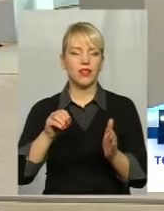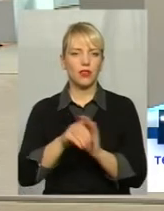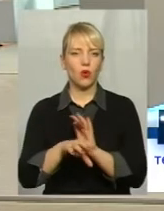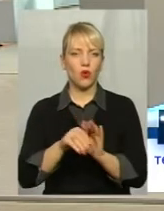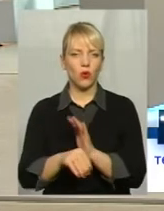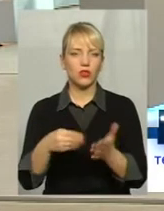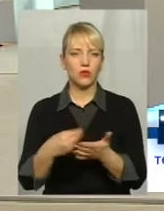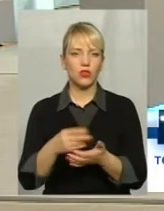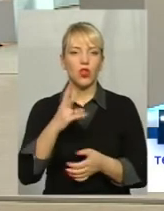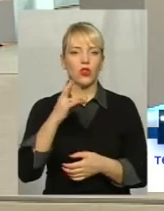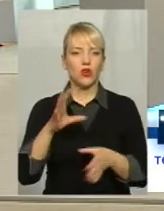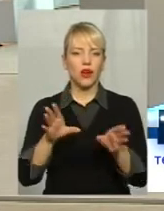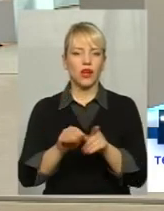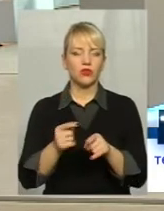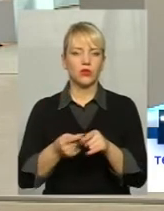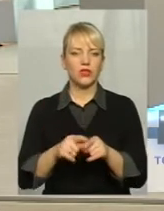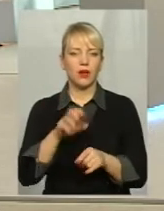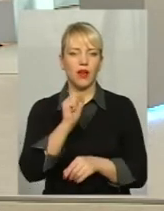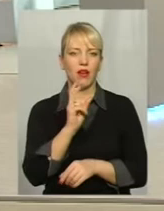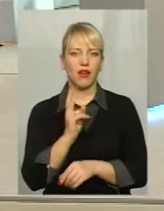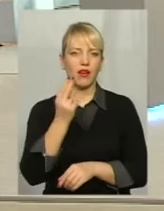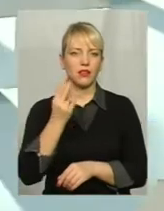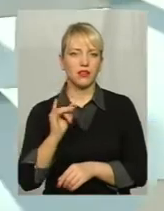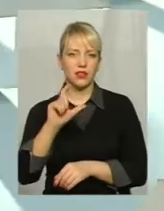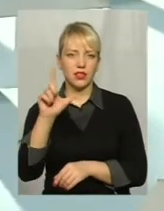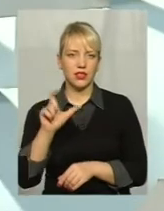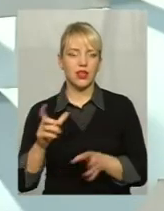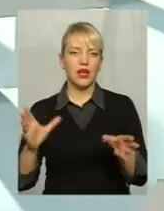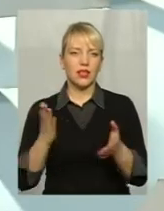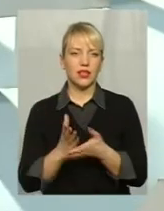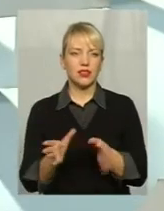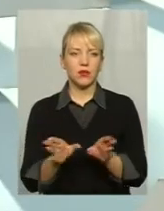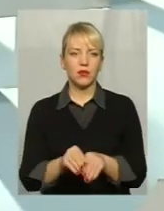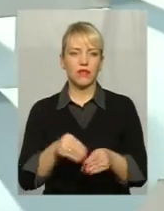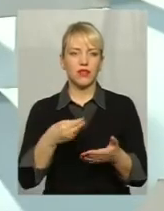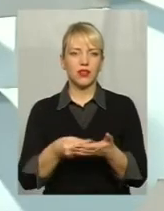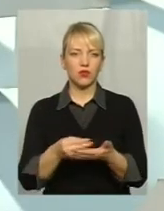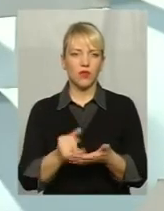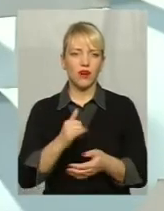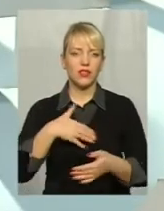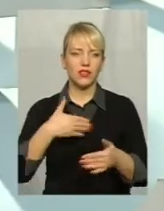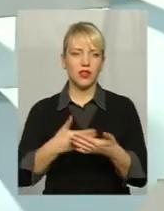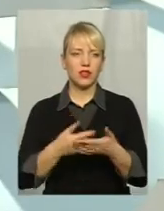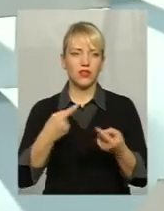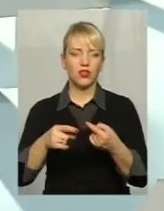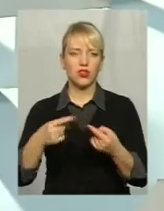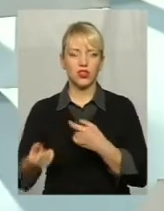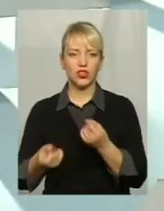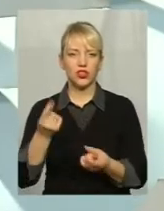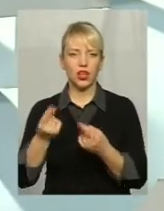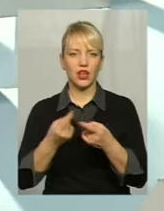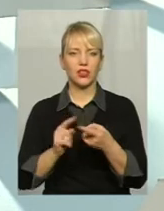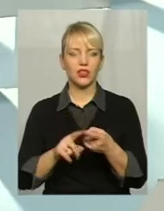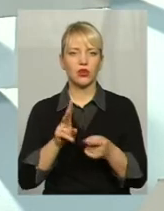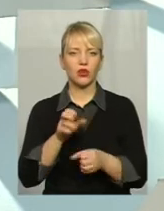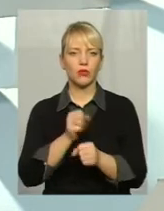АКЦС йде сьогодні співфінансування активно з інших джерел Тобто ті, хто